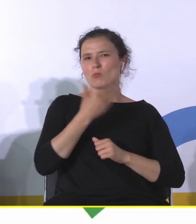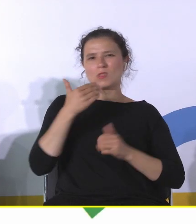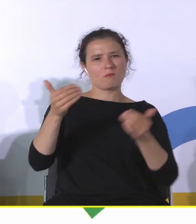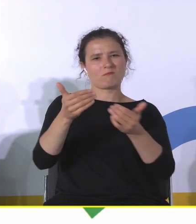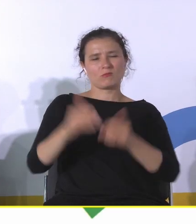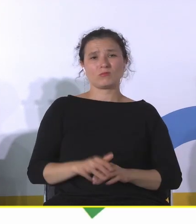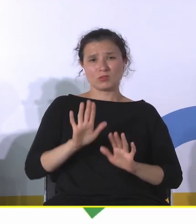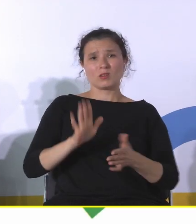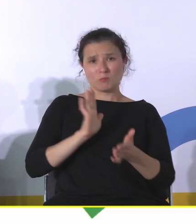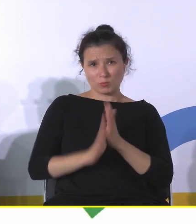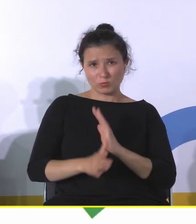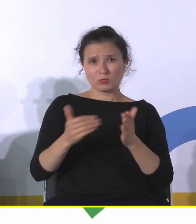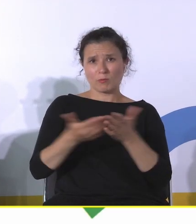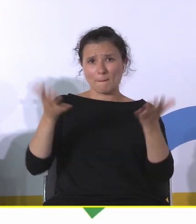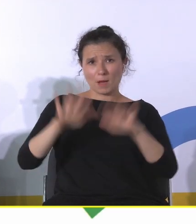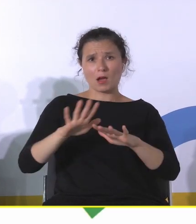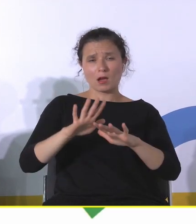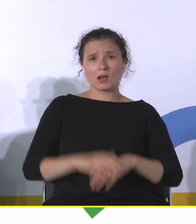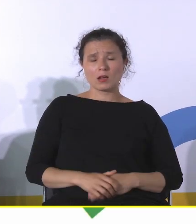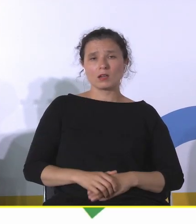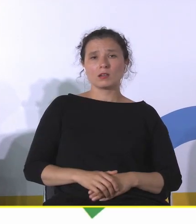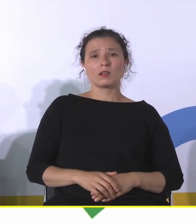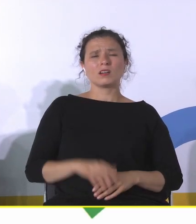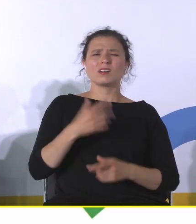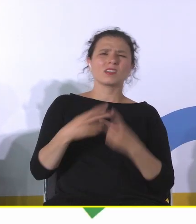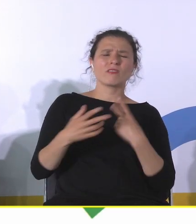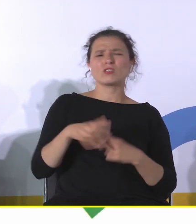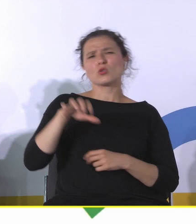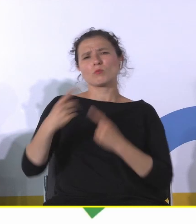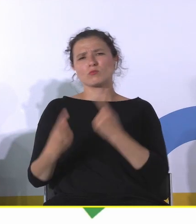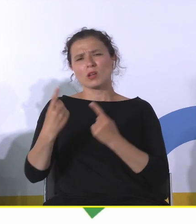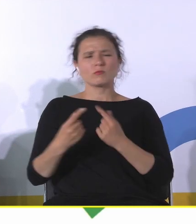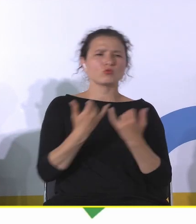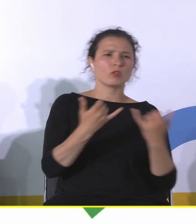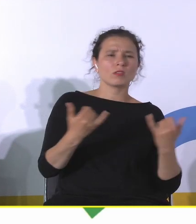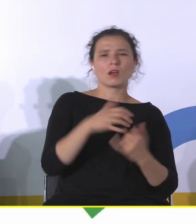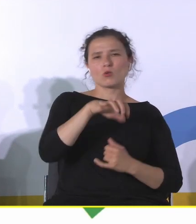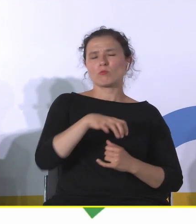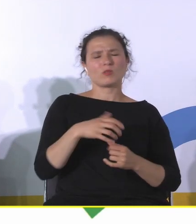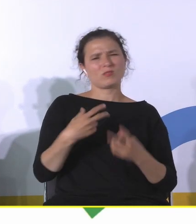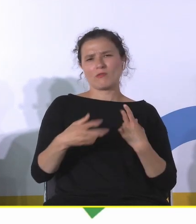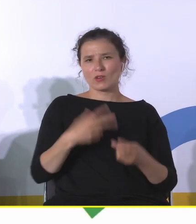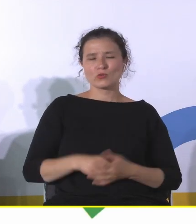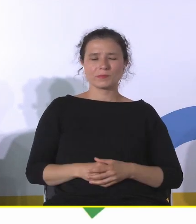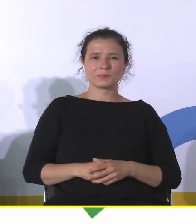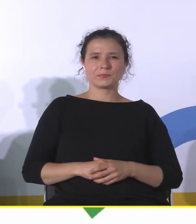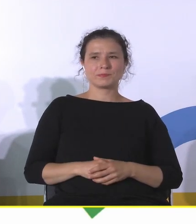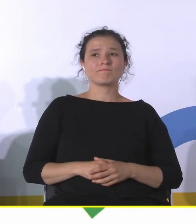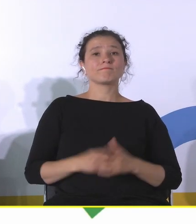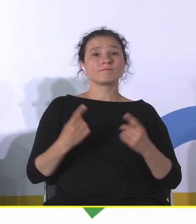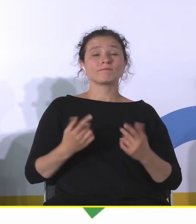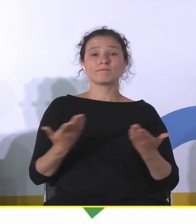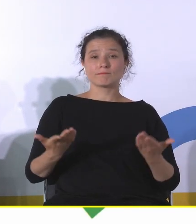zburzone? Prawda? I tutaj czy przemysłowe, czy nie, to już ten typ nie jest może taki istotny. Proszę Państwa, i ja